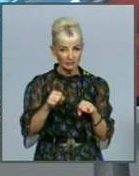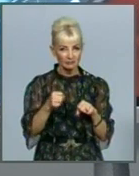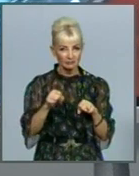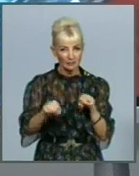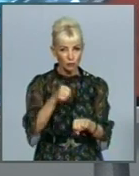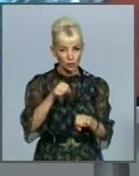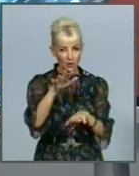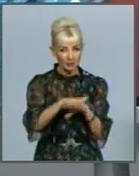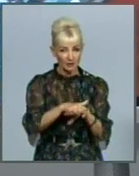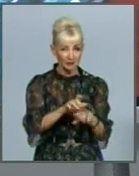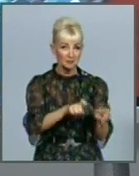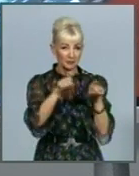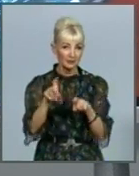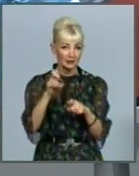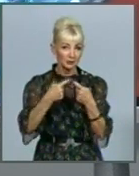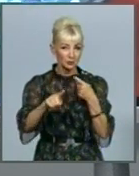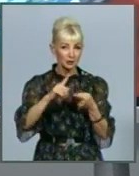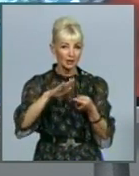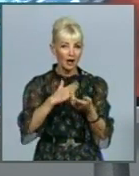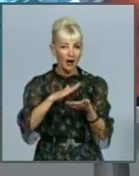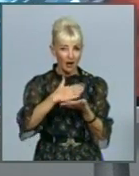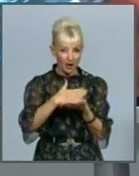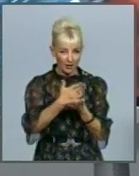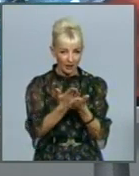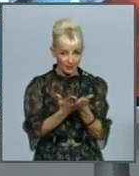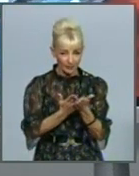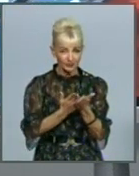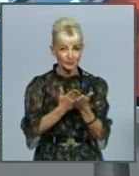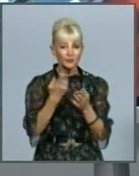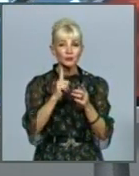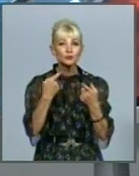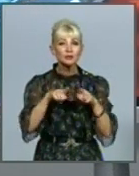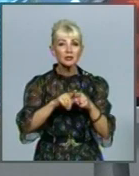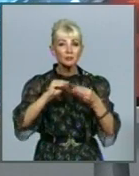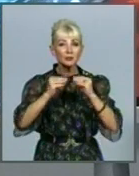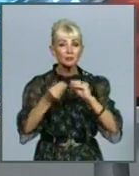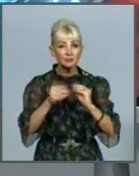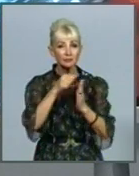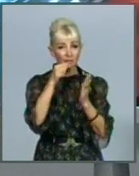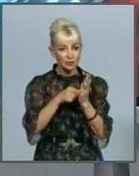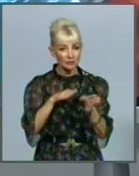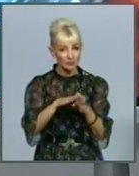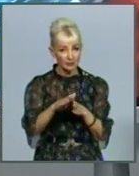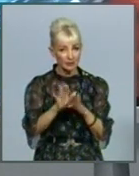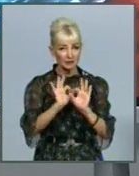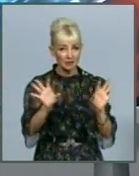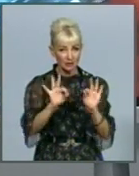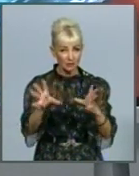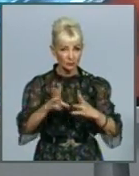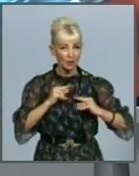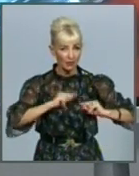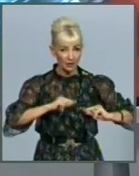Наприклад, перевели на інші умови обслуговування. Що з такими проблемними питаннями робити, розкажуть мої колеги.